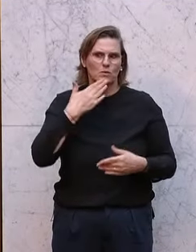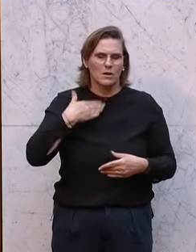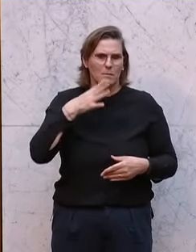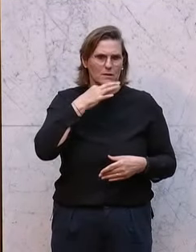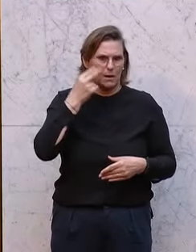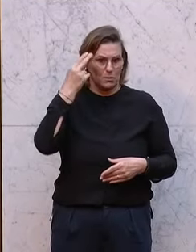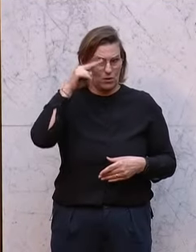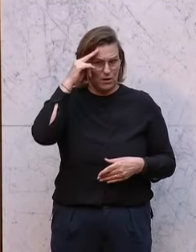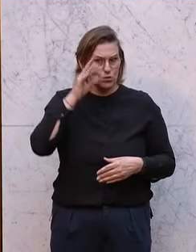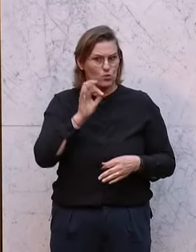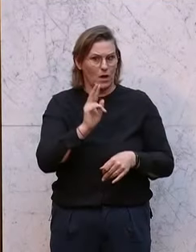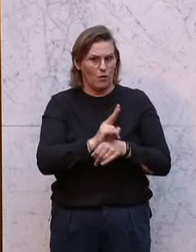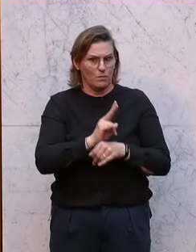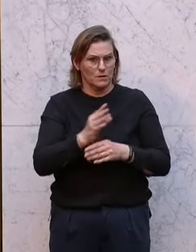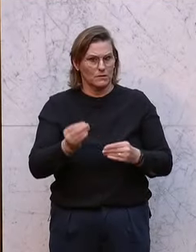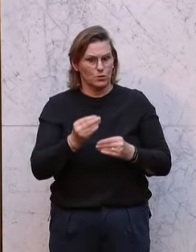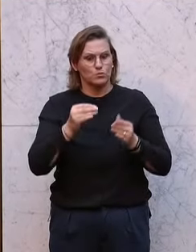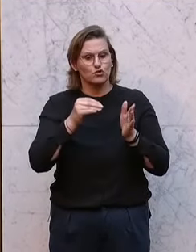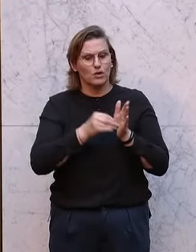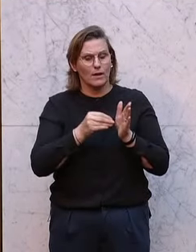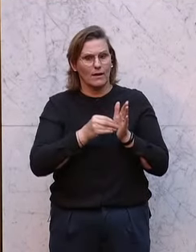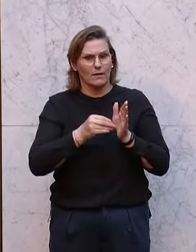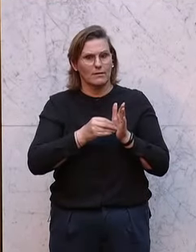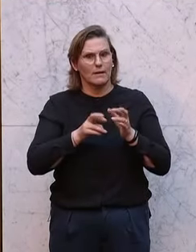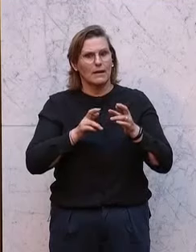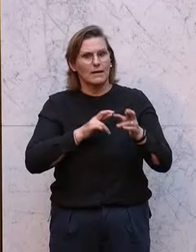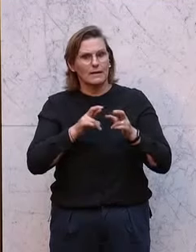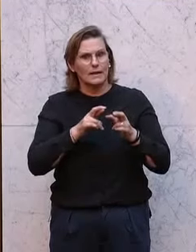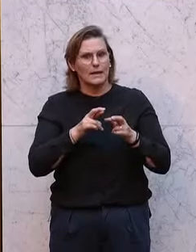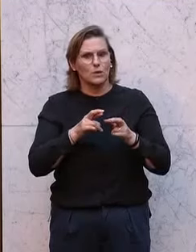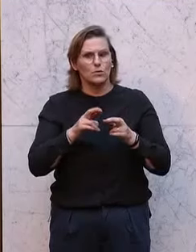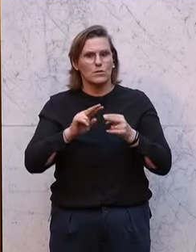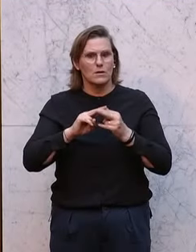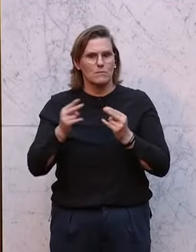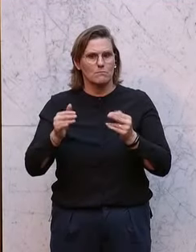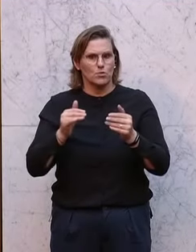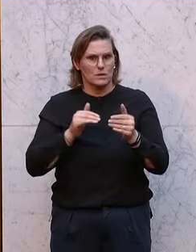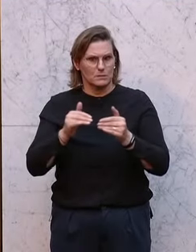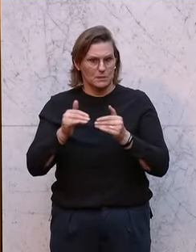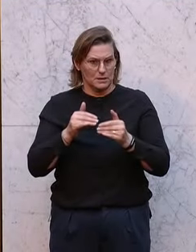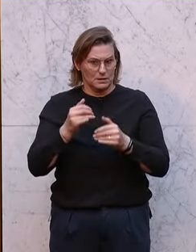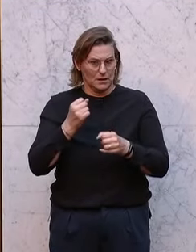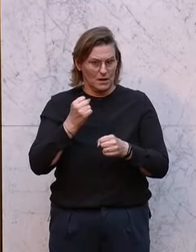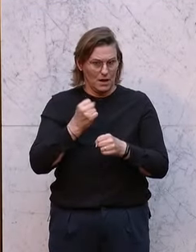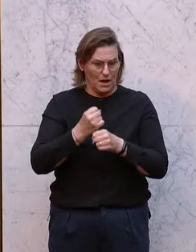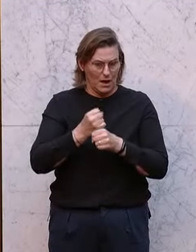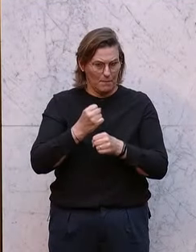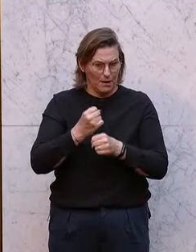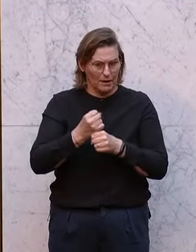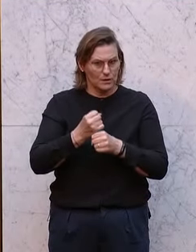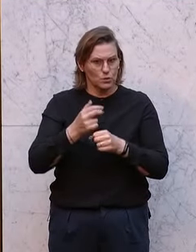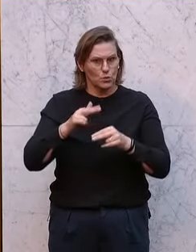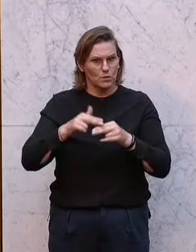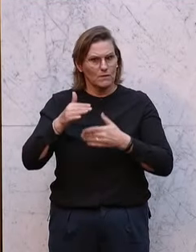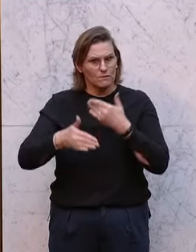passen Sie gut auf. Die Beschlussfassung lautet, die Regierung ersucht den Bundesminister für Wirtschaft und Arbeit, die Bundesministerin für Frauen,